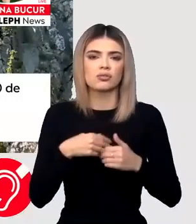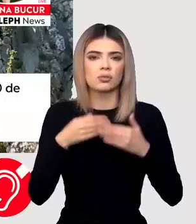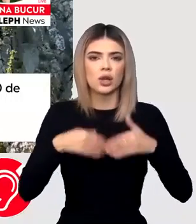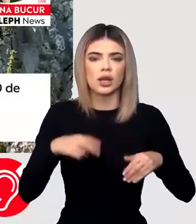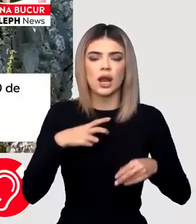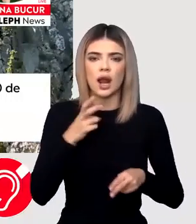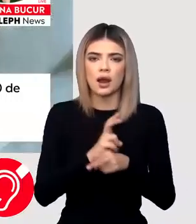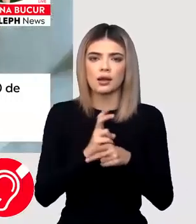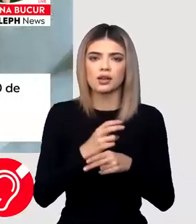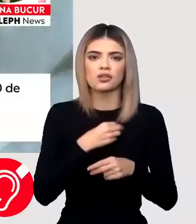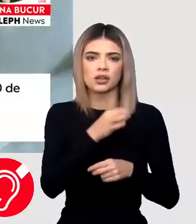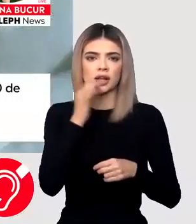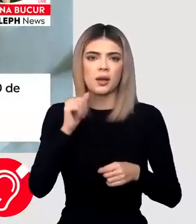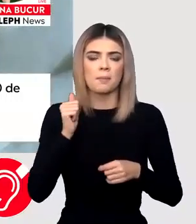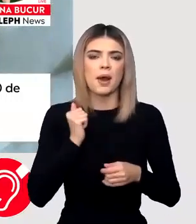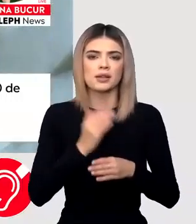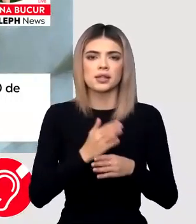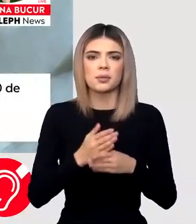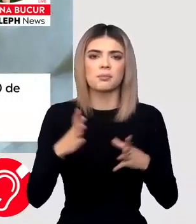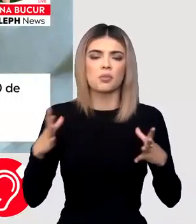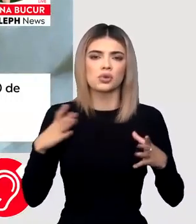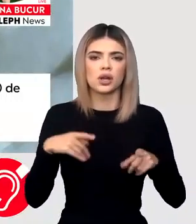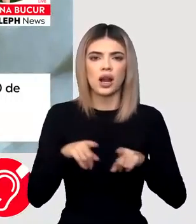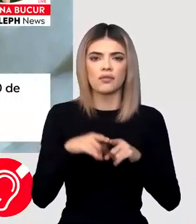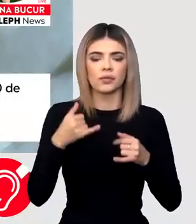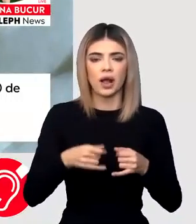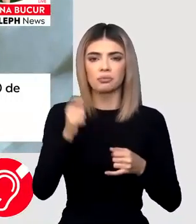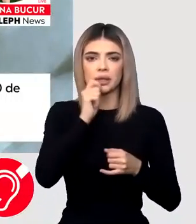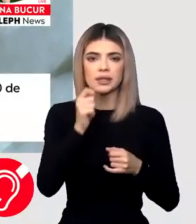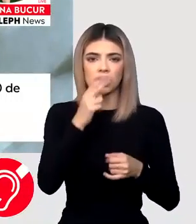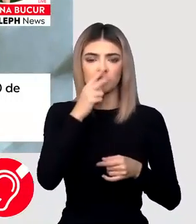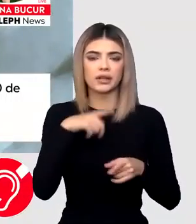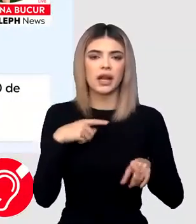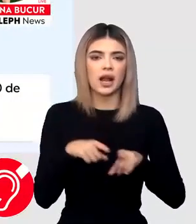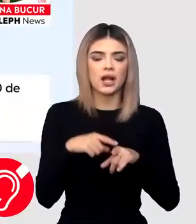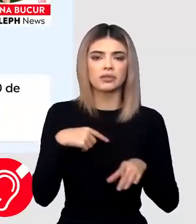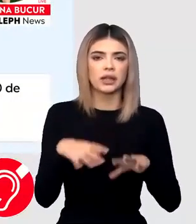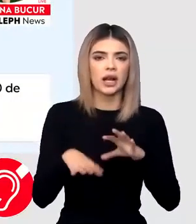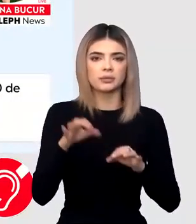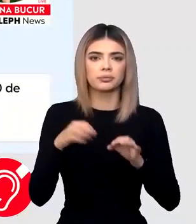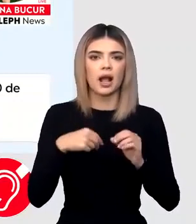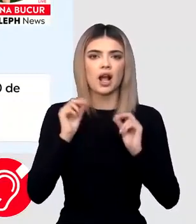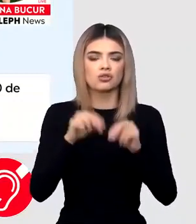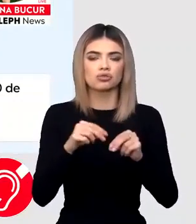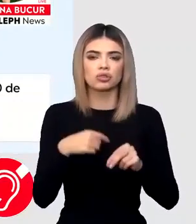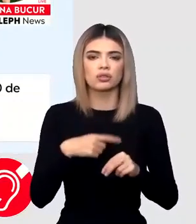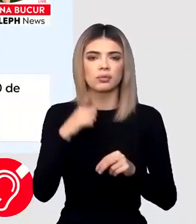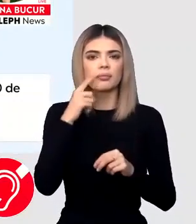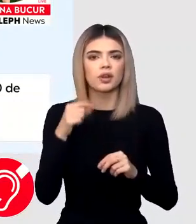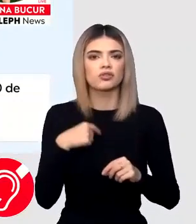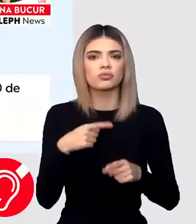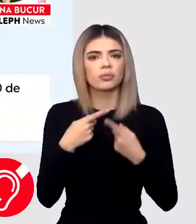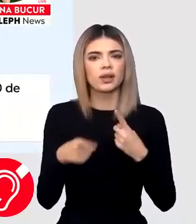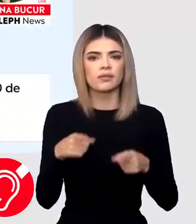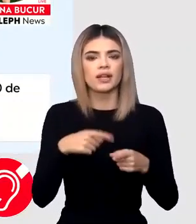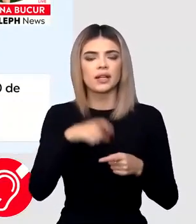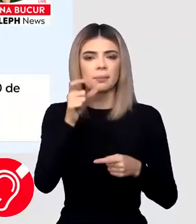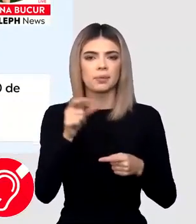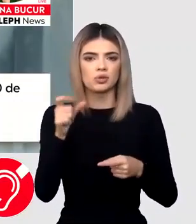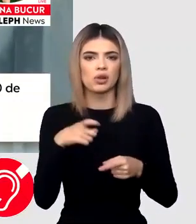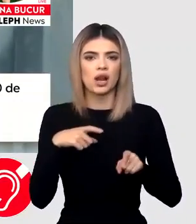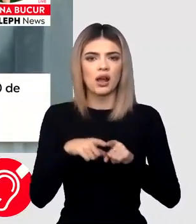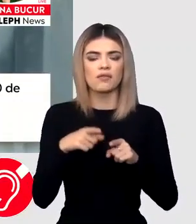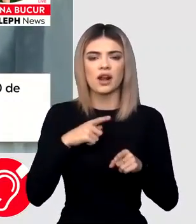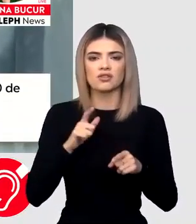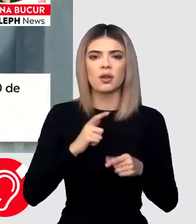În cursul acestei zile vor mai ajunge în Brașov și celelalte vedete invitate.